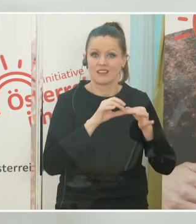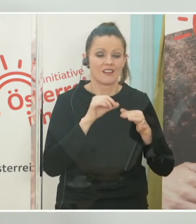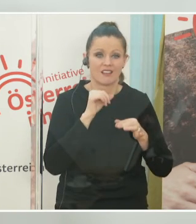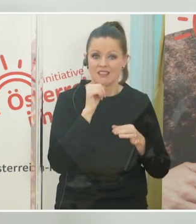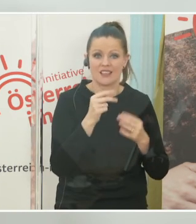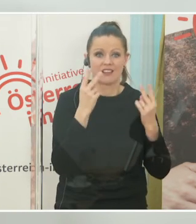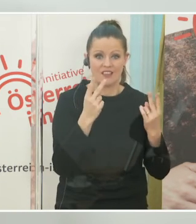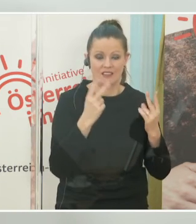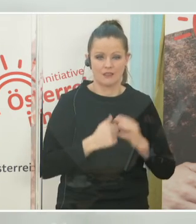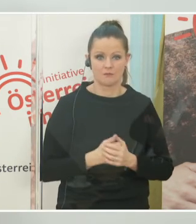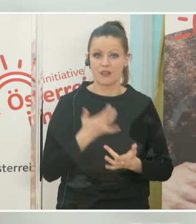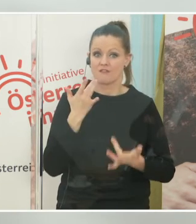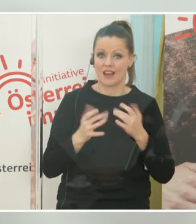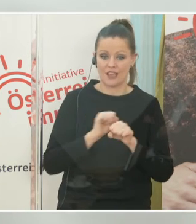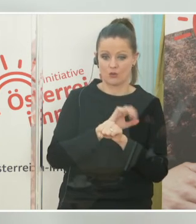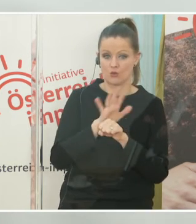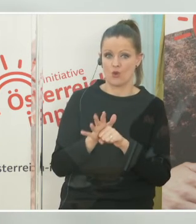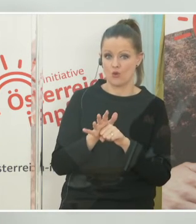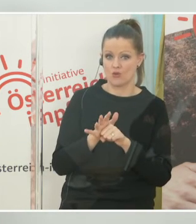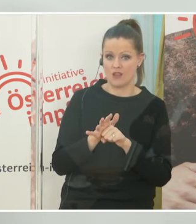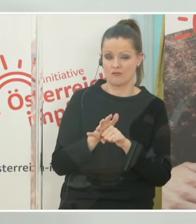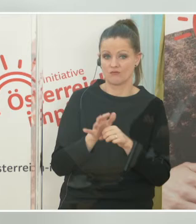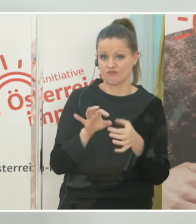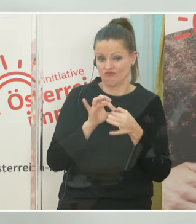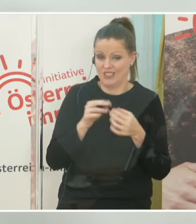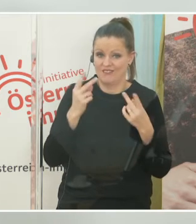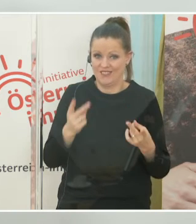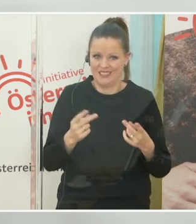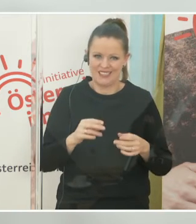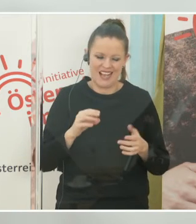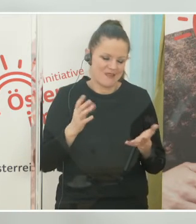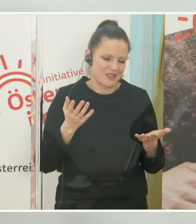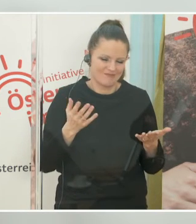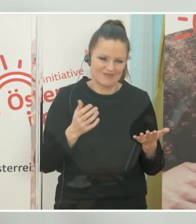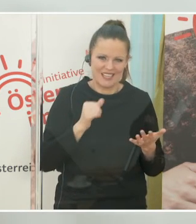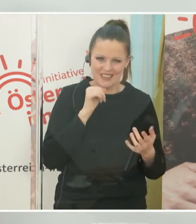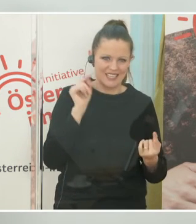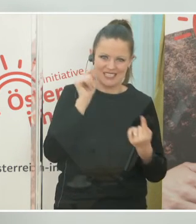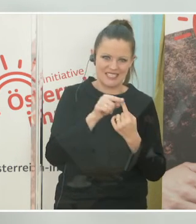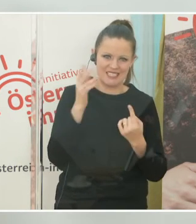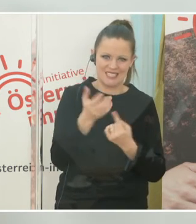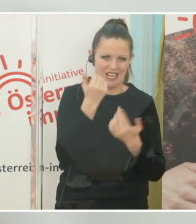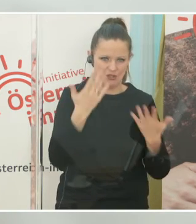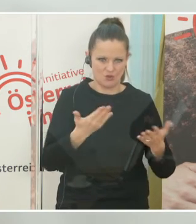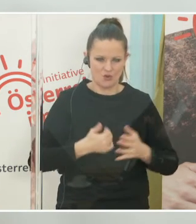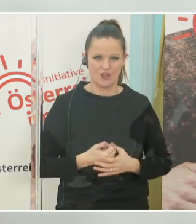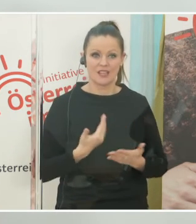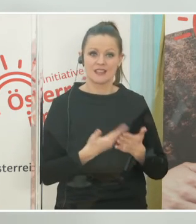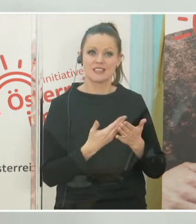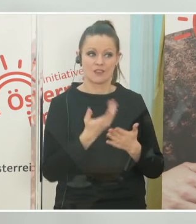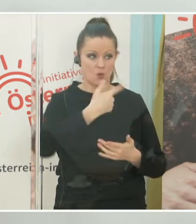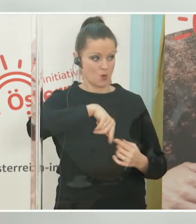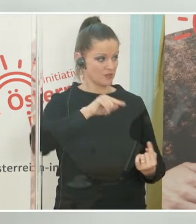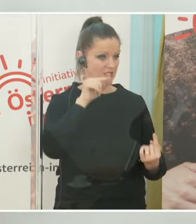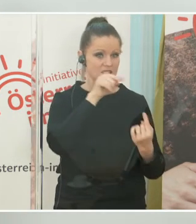-Impfstoffen eine Bedeutung haben, weil er weniger infektiös ist. Aber das ist momentan gar nicht das vordringliche Ziel. Und das bedeutet auch letztlich, dass